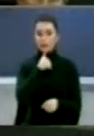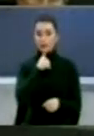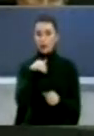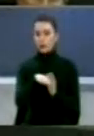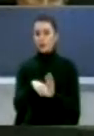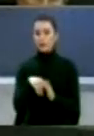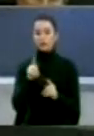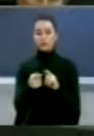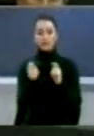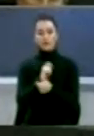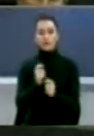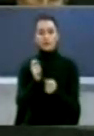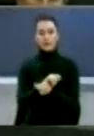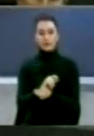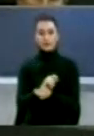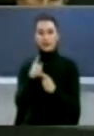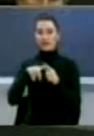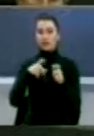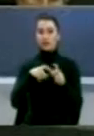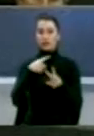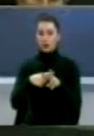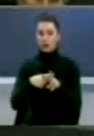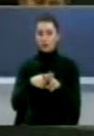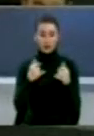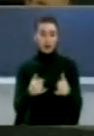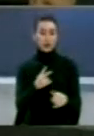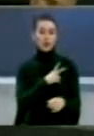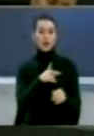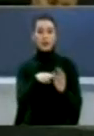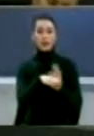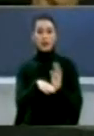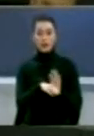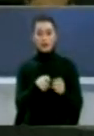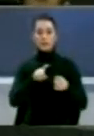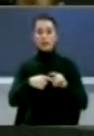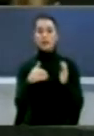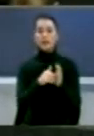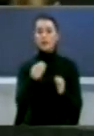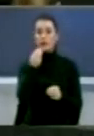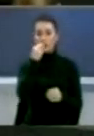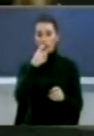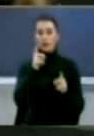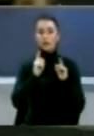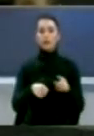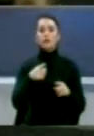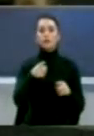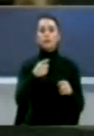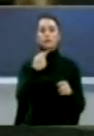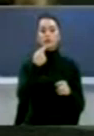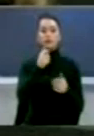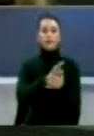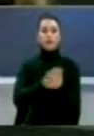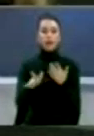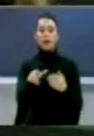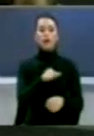ishte ndryshimi ligjit për të atimi në vlerë të shtuar Me ligjin aktual edhe produktet më elementare I tatojnë konsumatorit pa për e ashtim